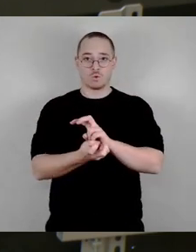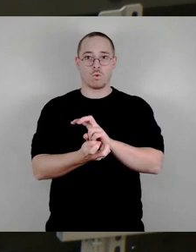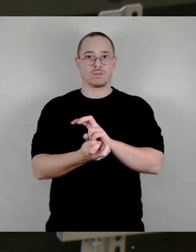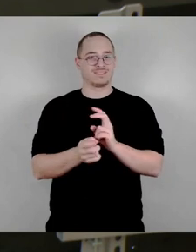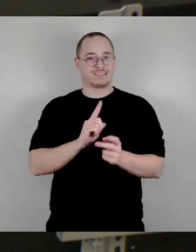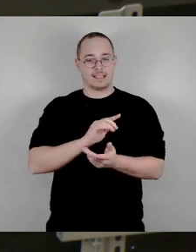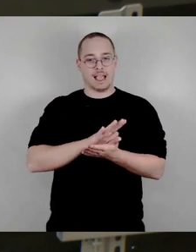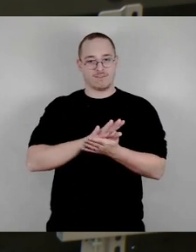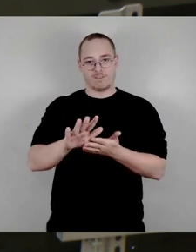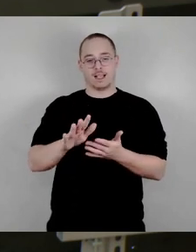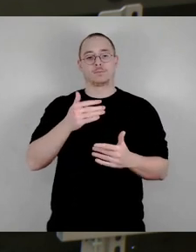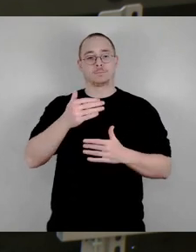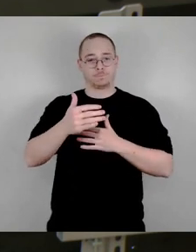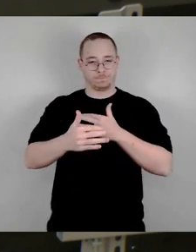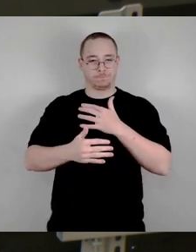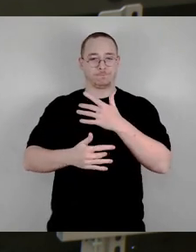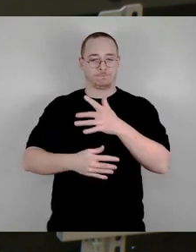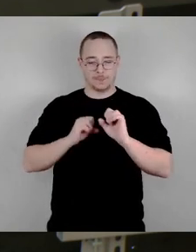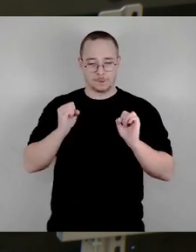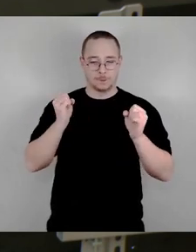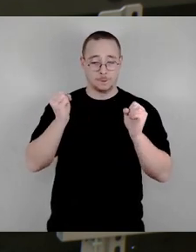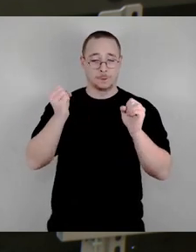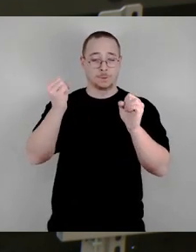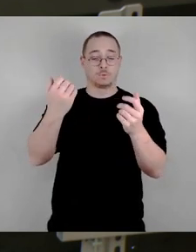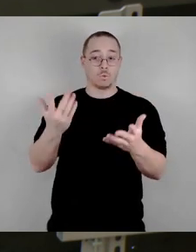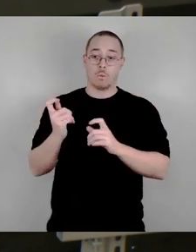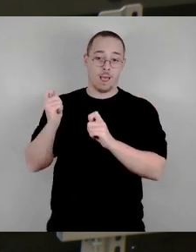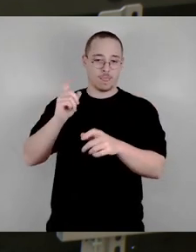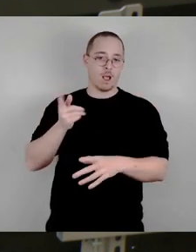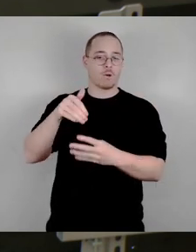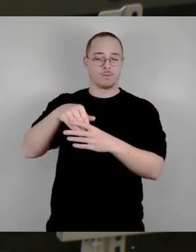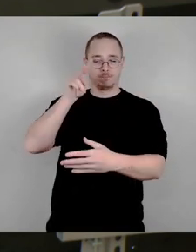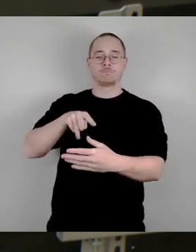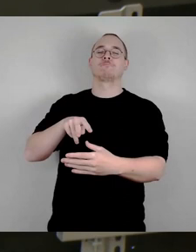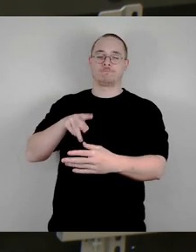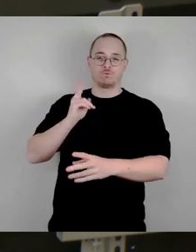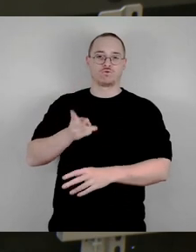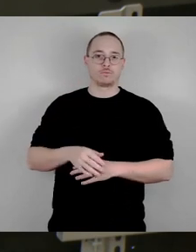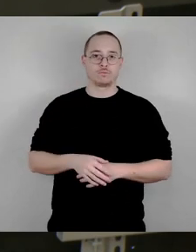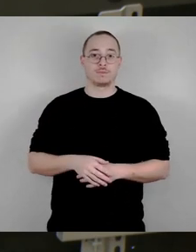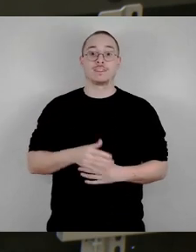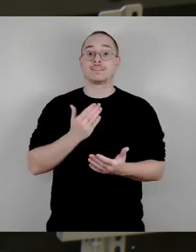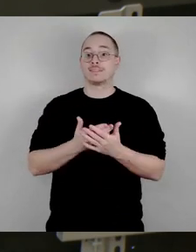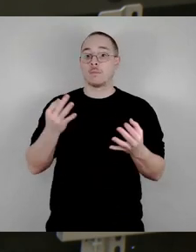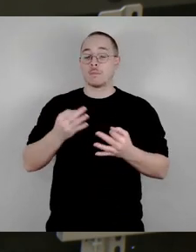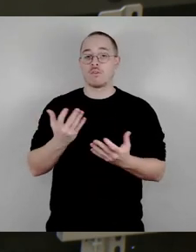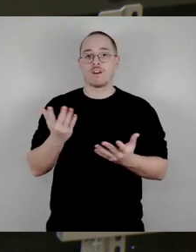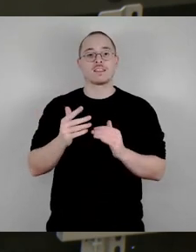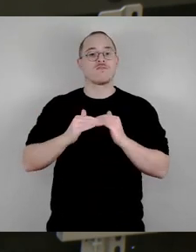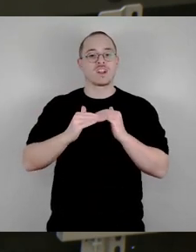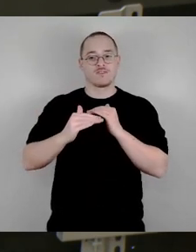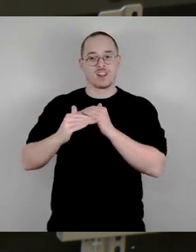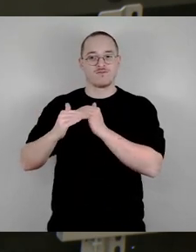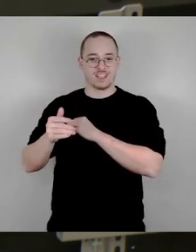Antrag hin. man muss ganz klar sagen, wie Herr Engel das auch formuliert hatte, nur wer Flächen hat, ist dort auch ein Player und bestimmt die